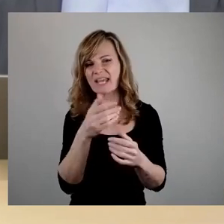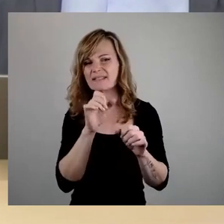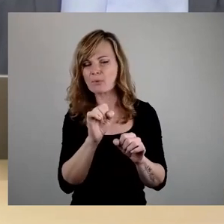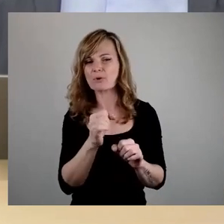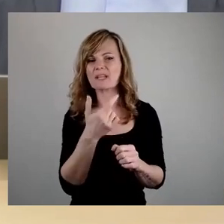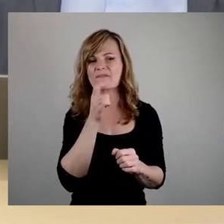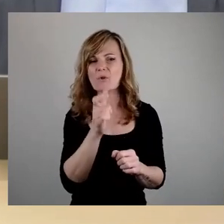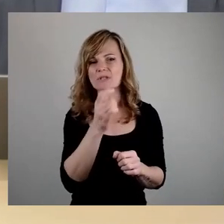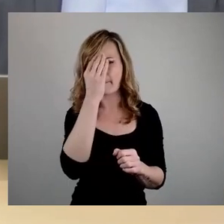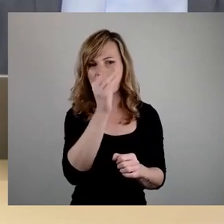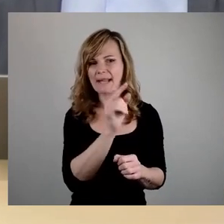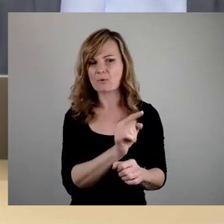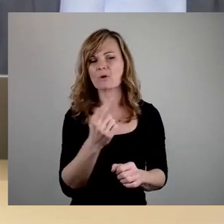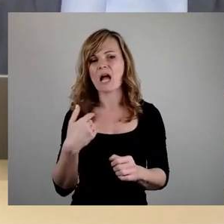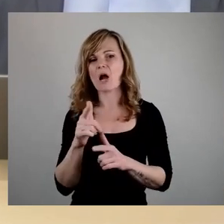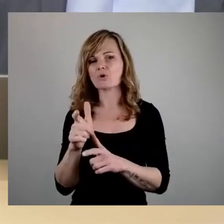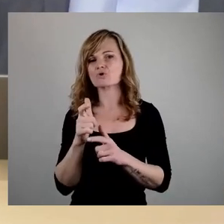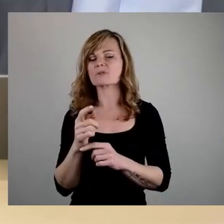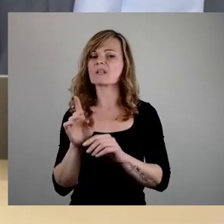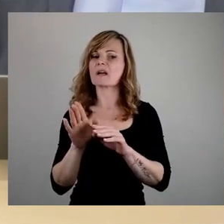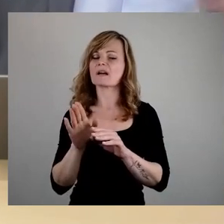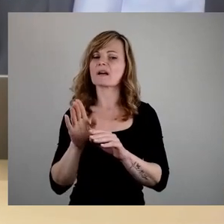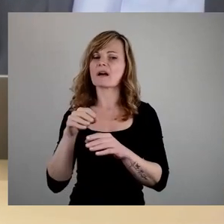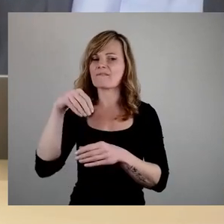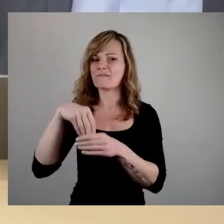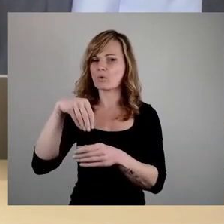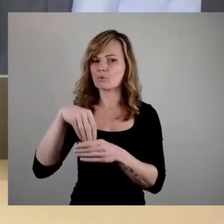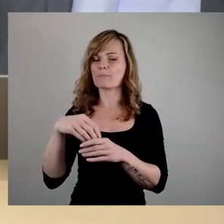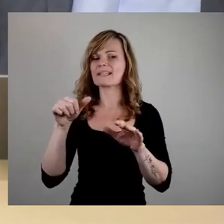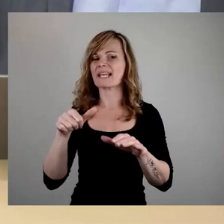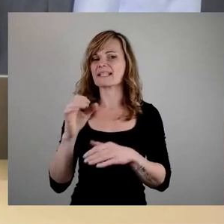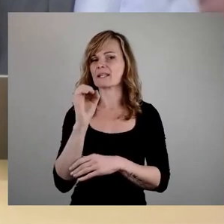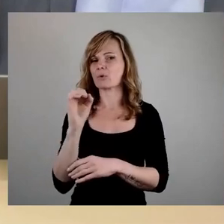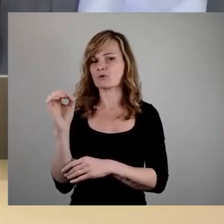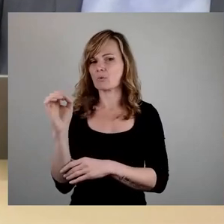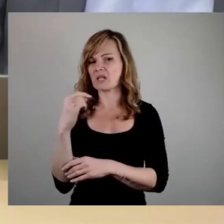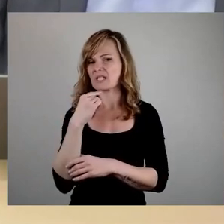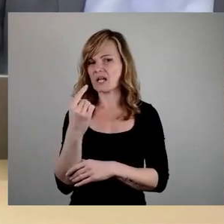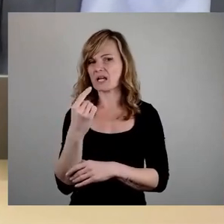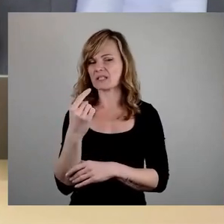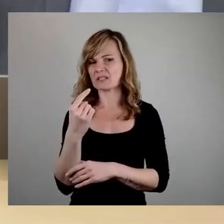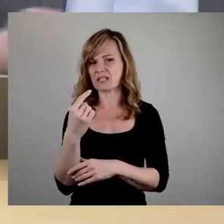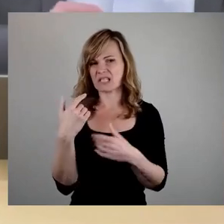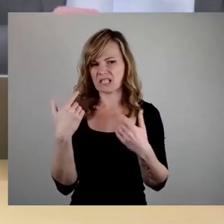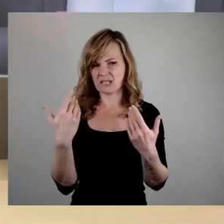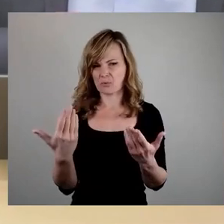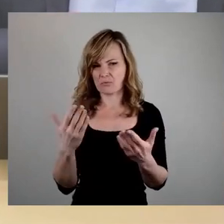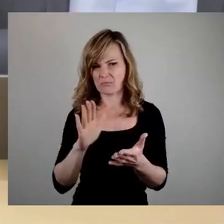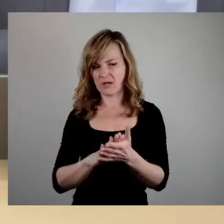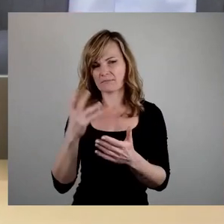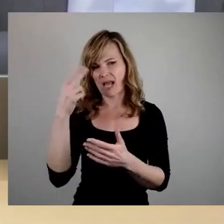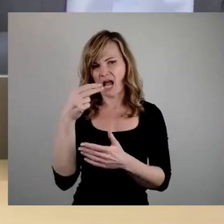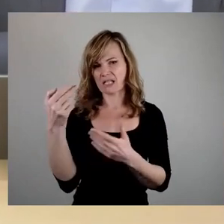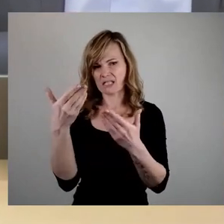haben ein Ausschussvotum, was 16.00 sagt. Vielleicht können wir es dabei bewenden lassen. Herr Hassler, bitteschön.